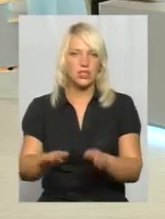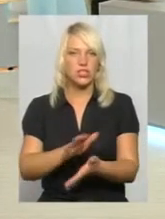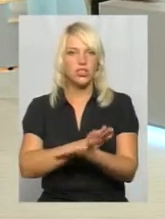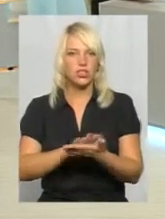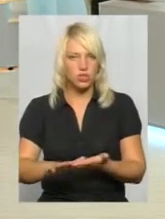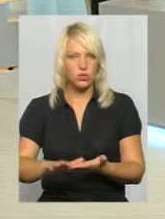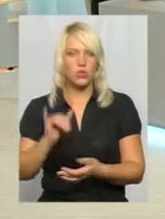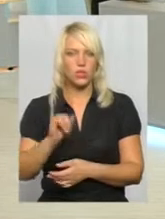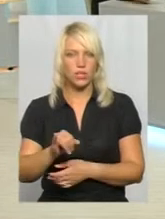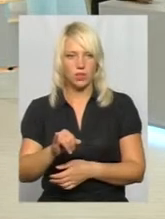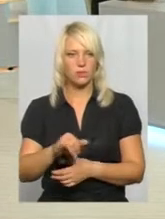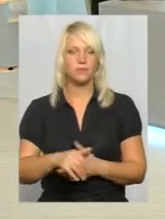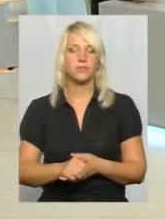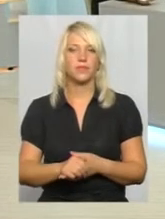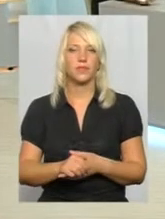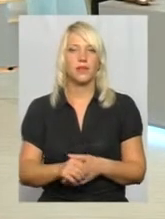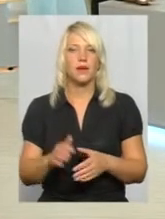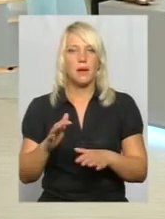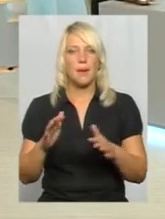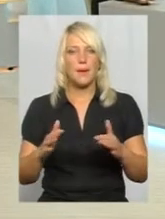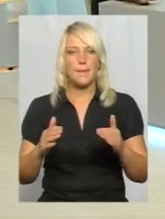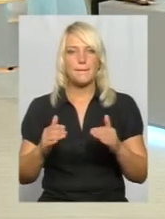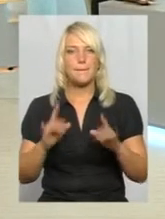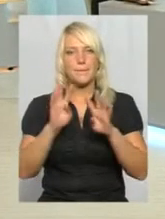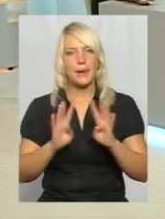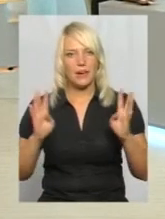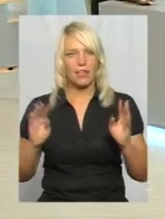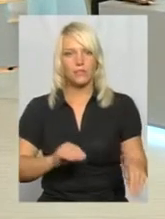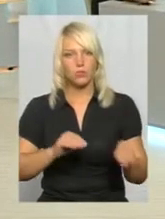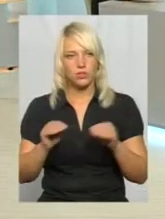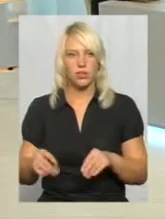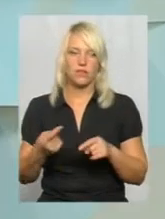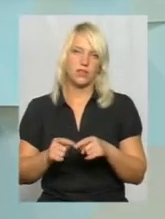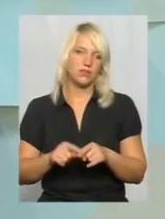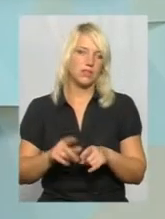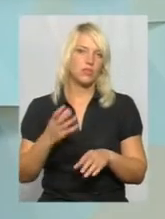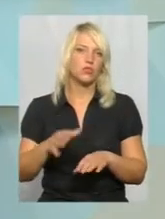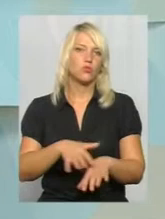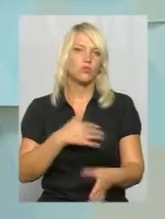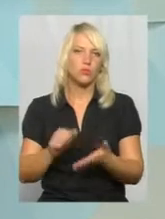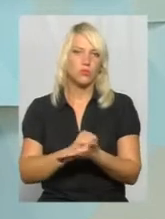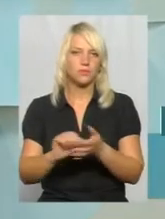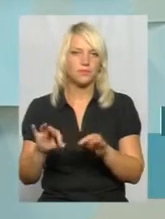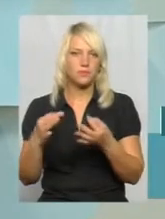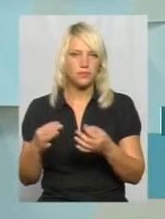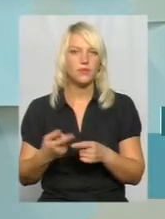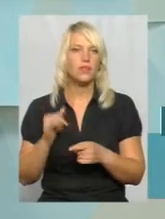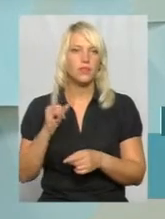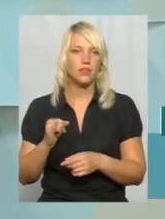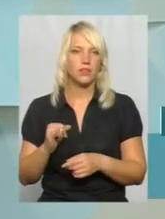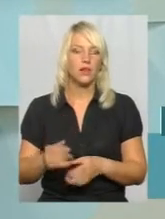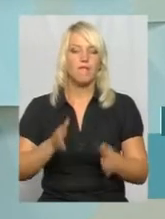паркан поставити теж в нас, це процедура довга. Дійсно, врегулювати